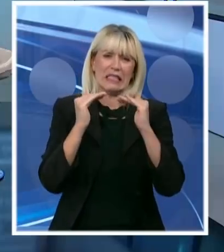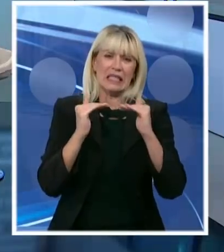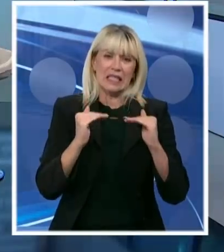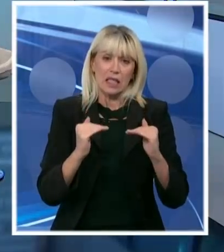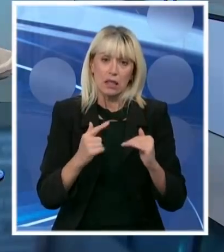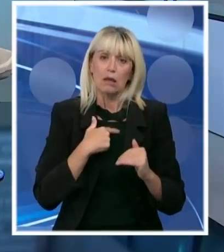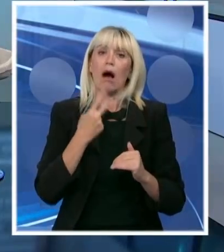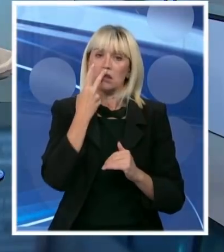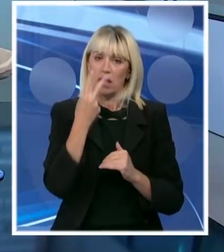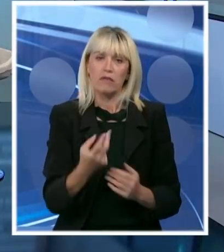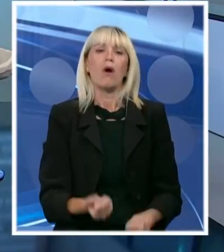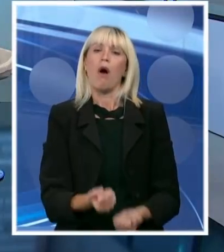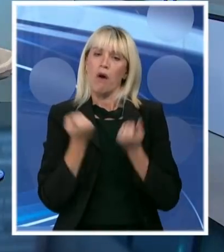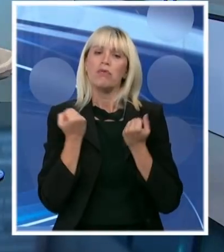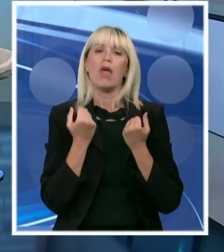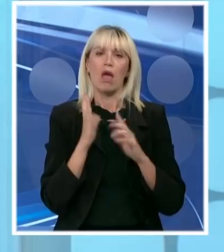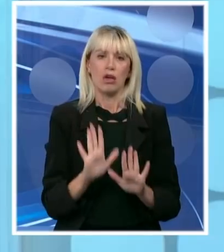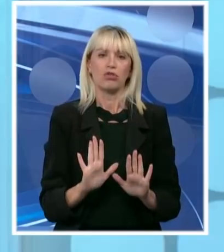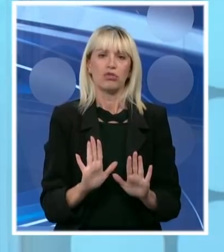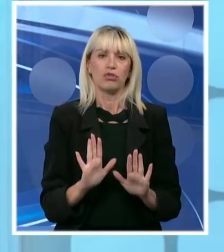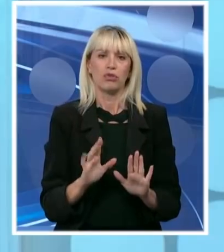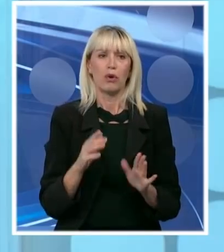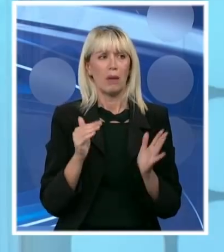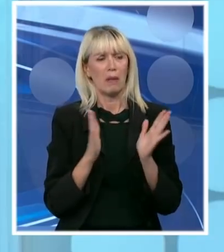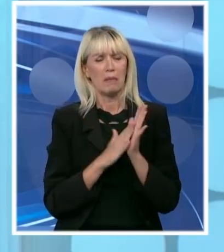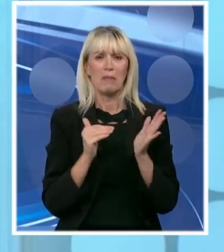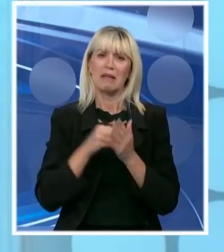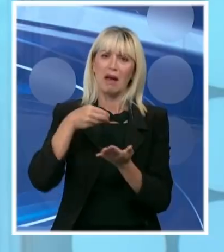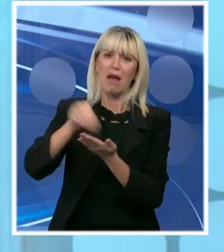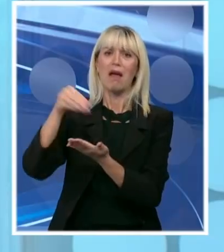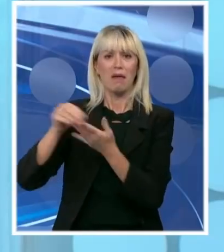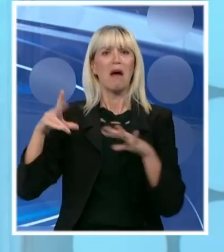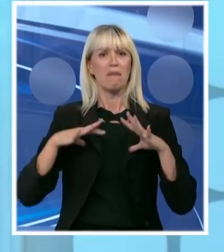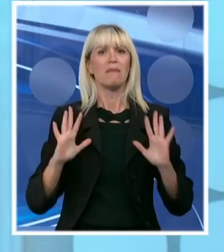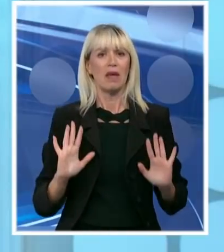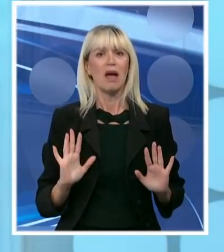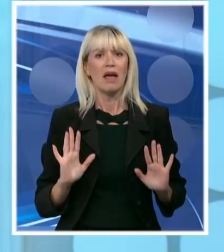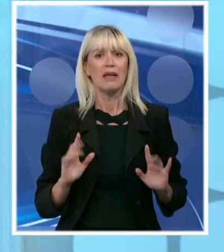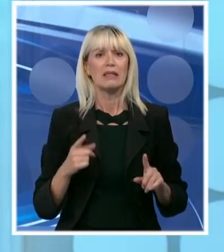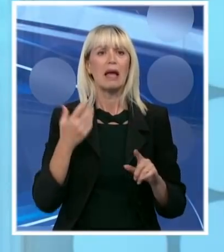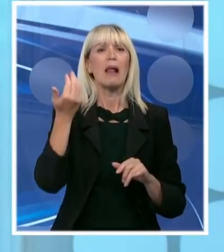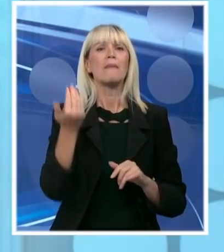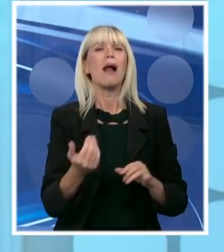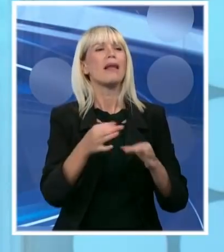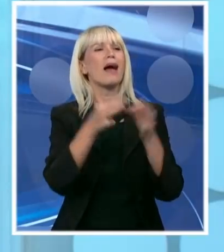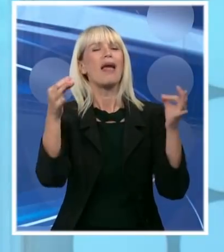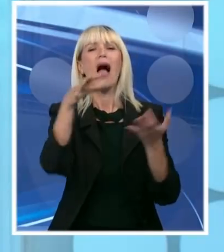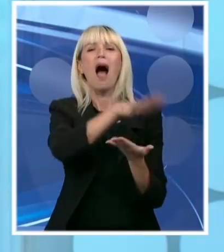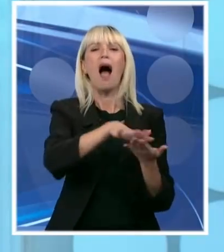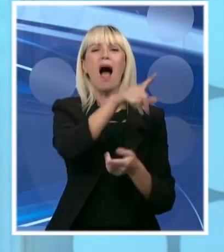neizdrživo. Kad vam dođe isplata penzija, kad vam dođe isplata plata u javnom sektoru,